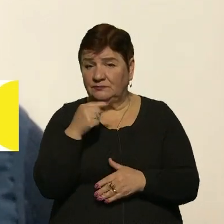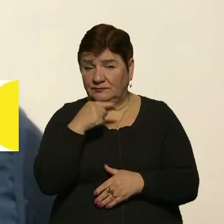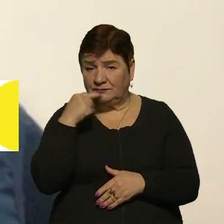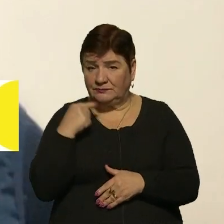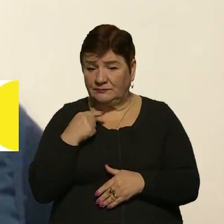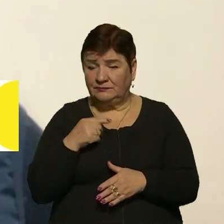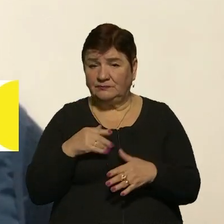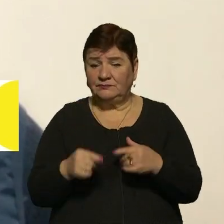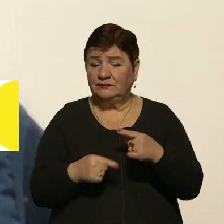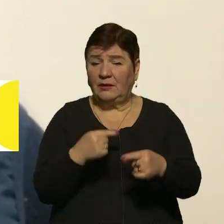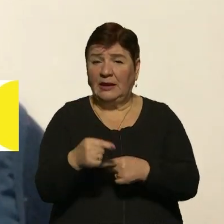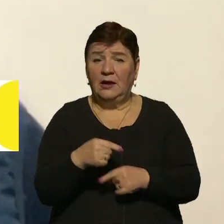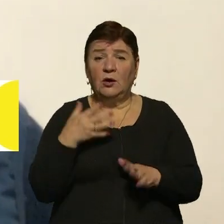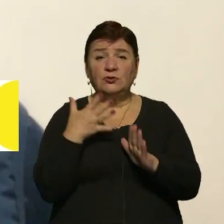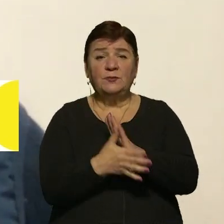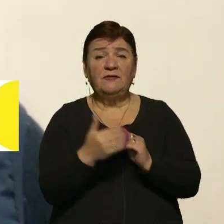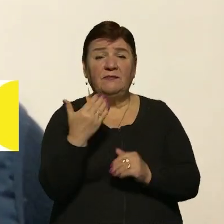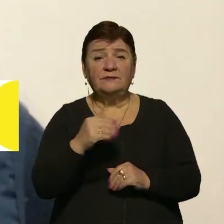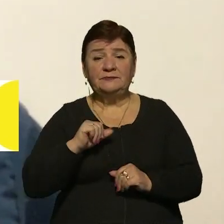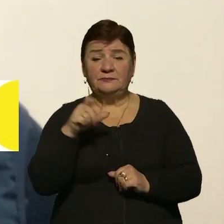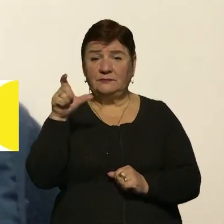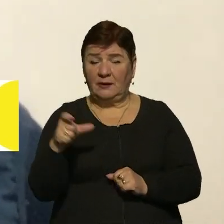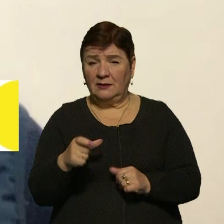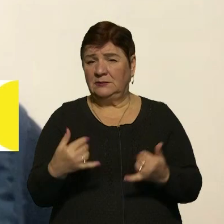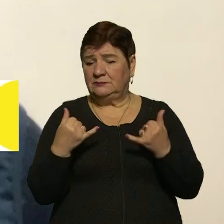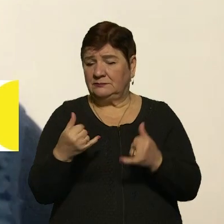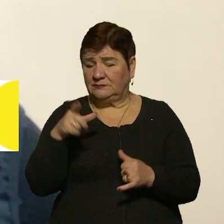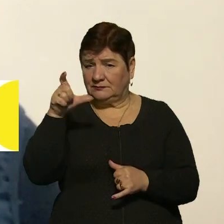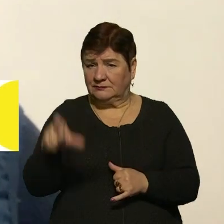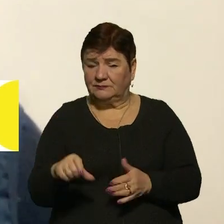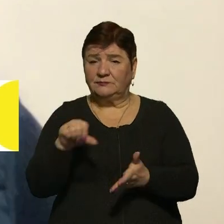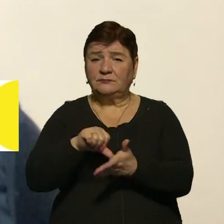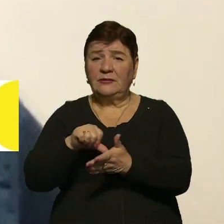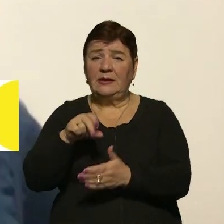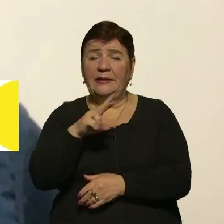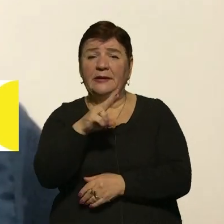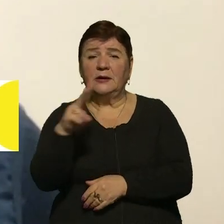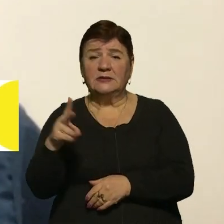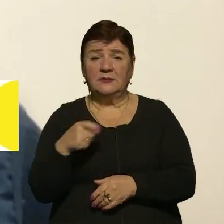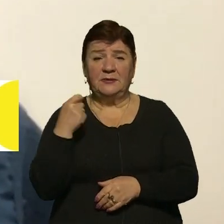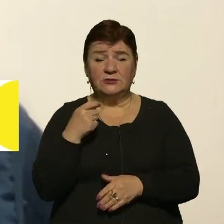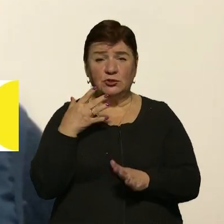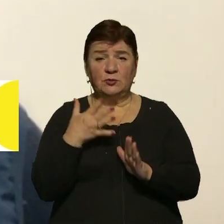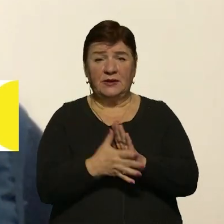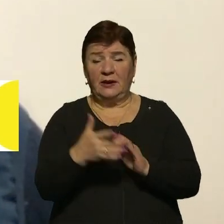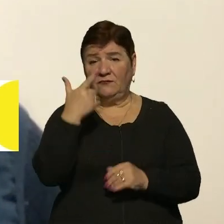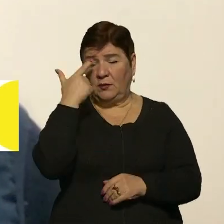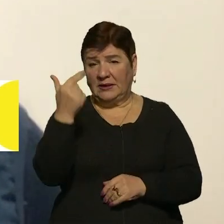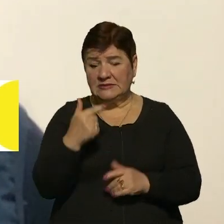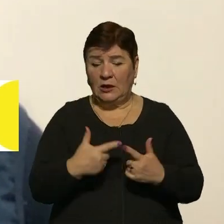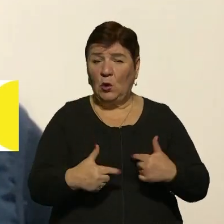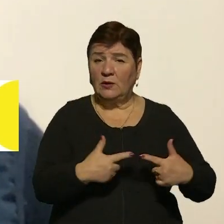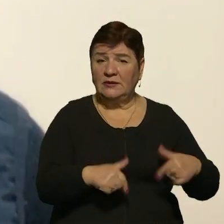потоки. І, розуміючи це, ваші колеги, солідні журналісти або представники якихось більш-менш зрозумілих інформаційних,